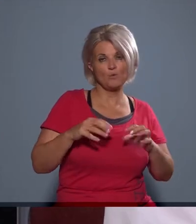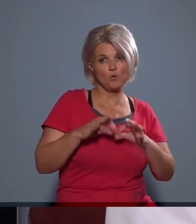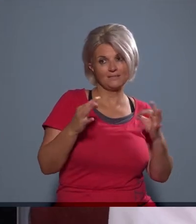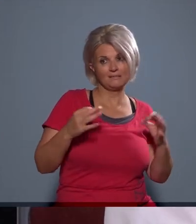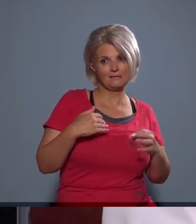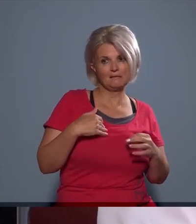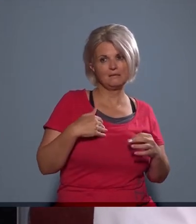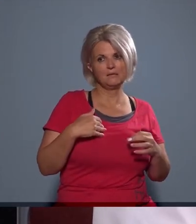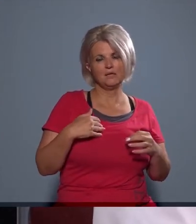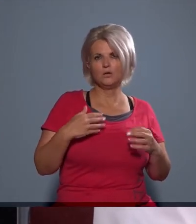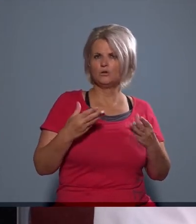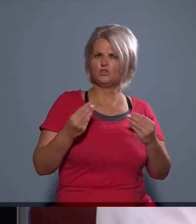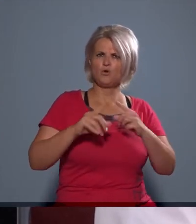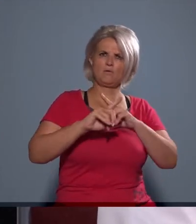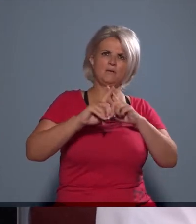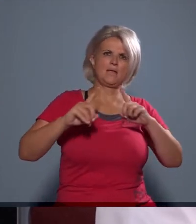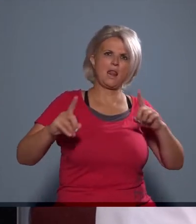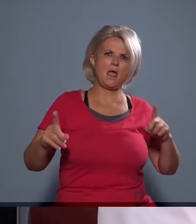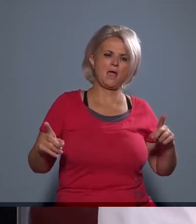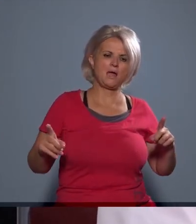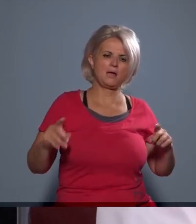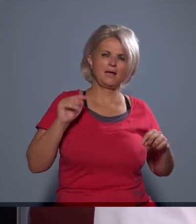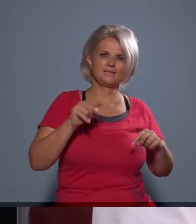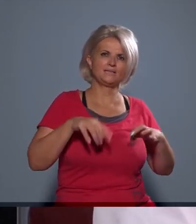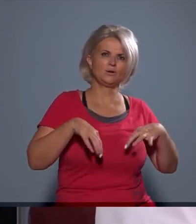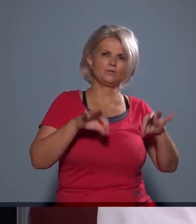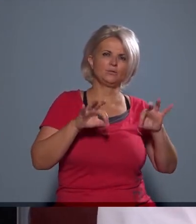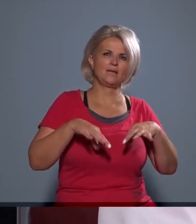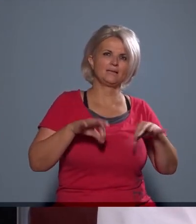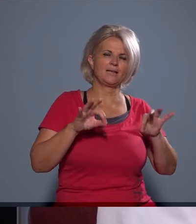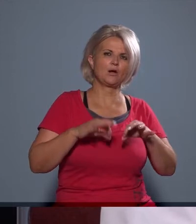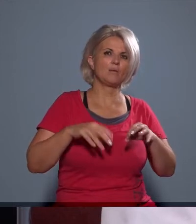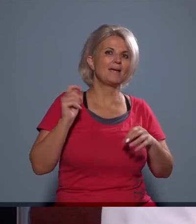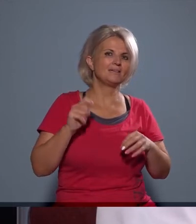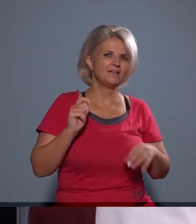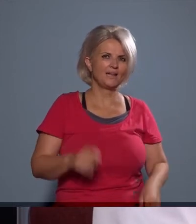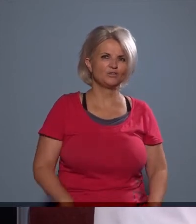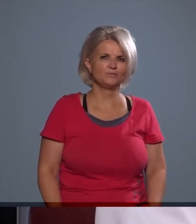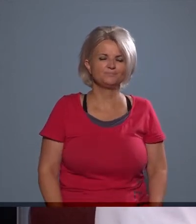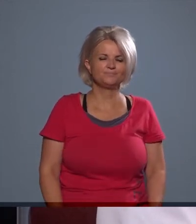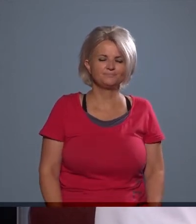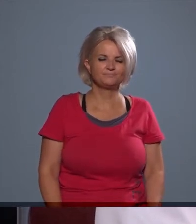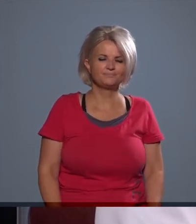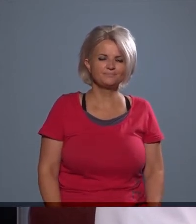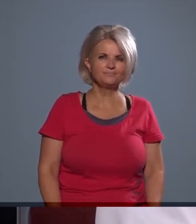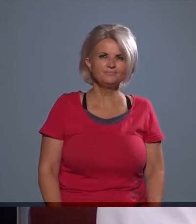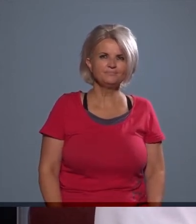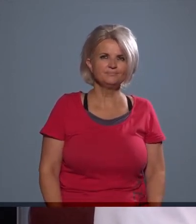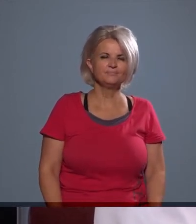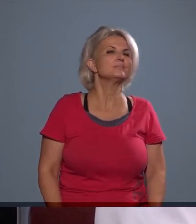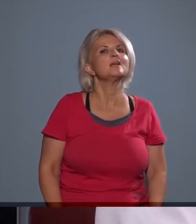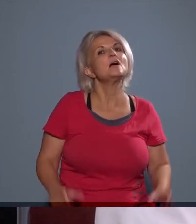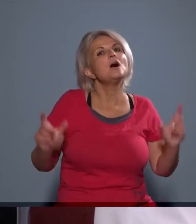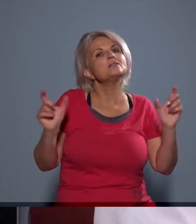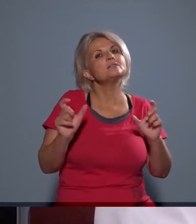ennyire szerte ágazó ezeknek az ügyeknek a megítélése. Viszont ha már az aj szóba